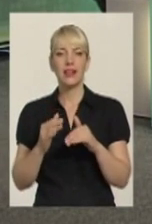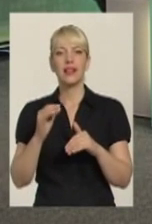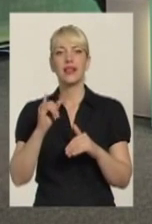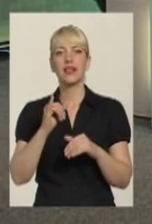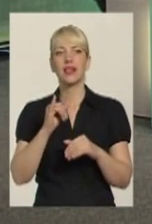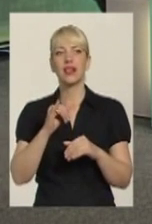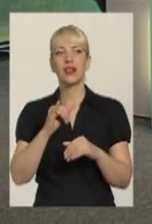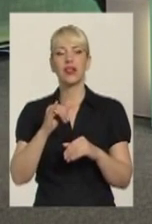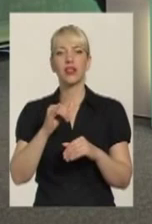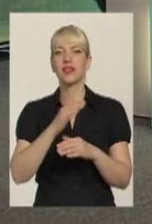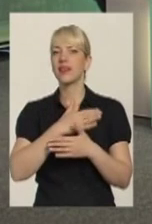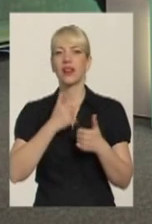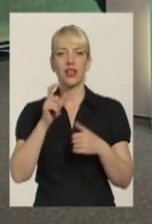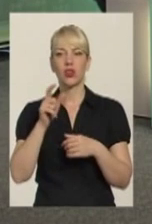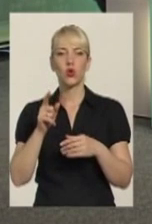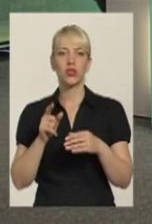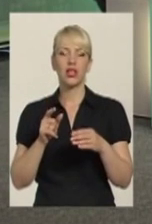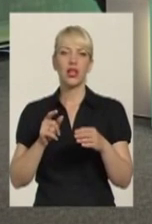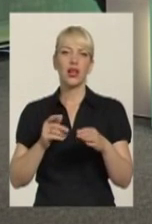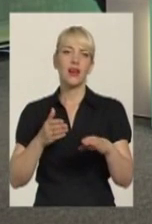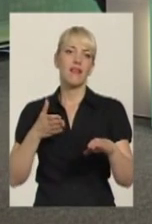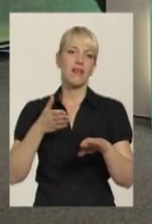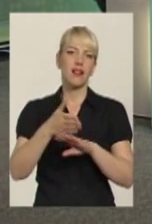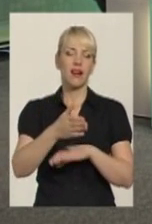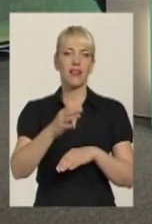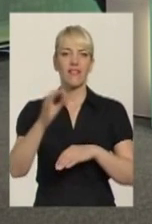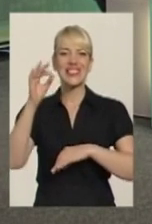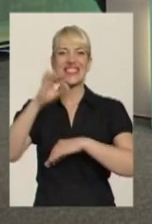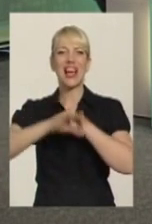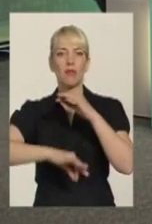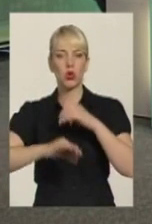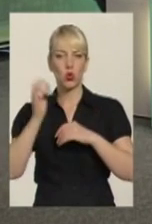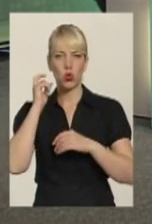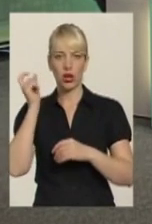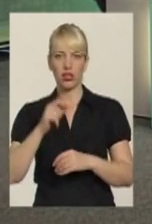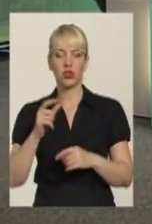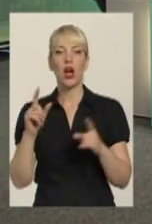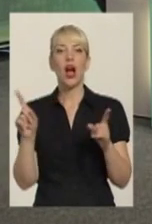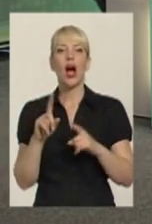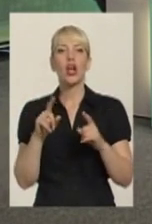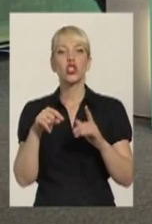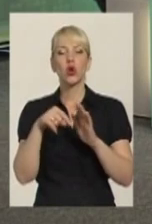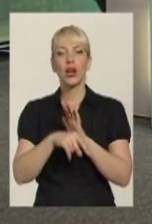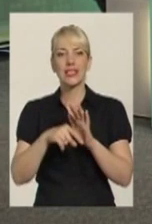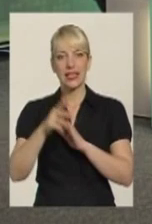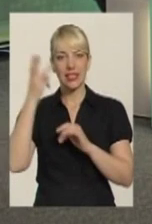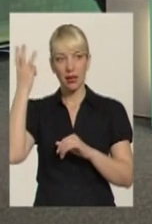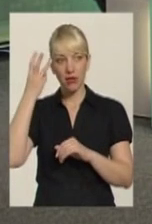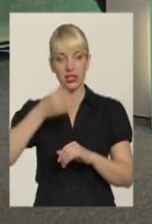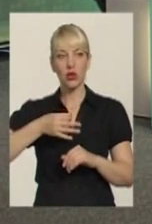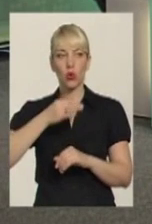аж до западной України ехати. Що касається Хмельницької області, деятельності